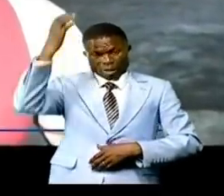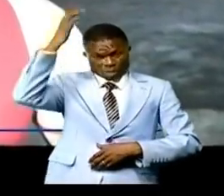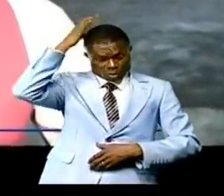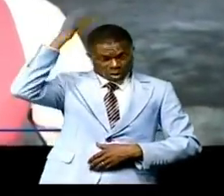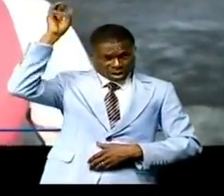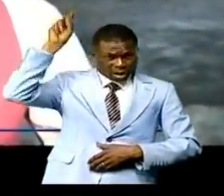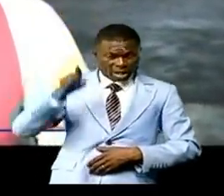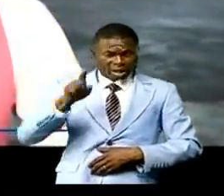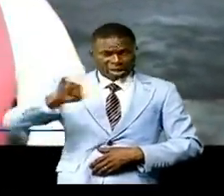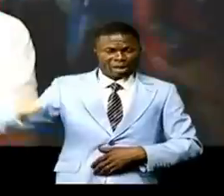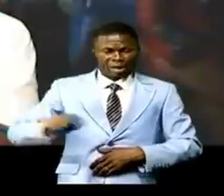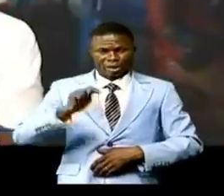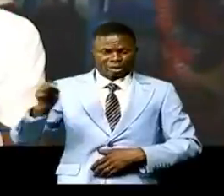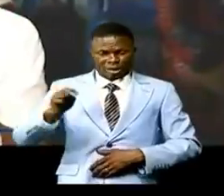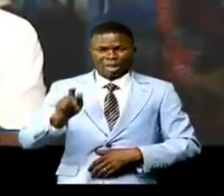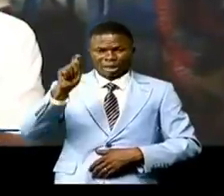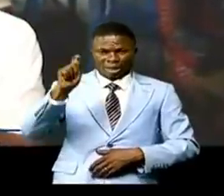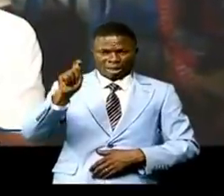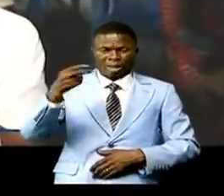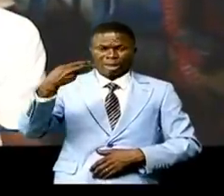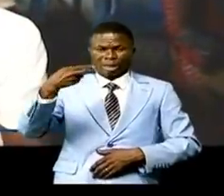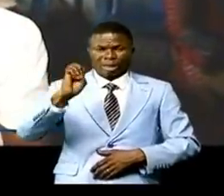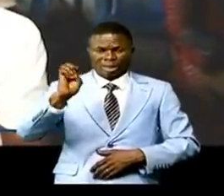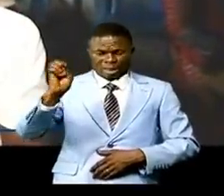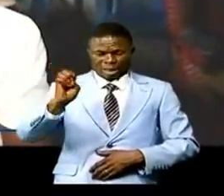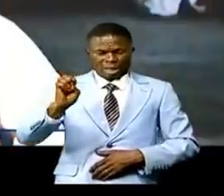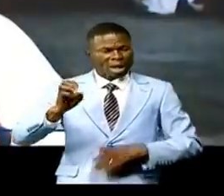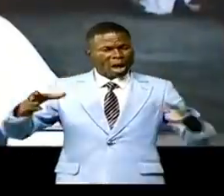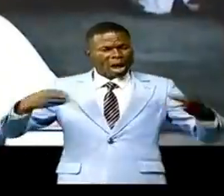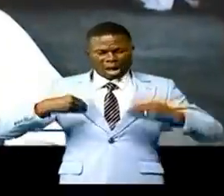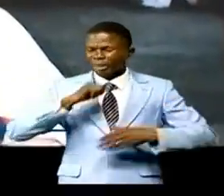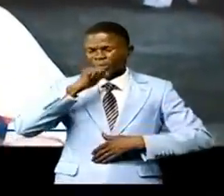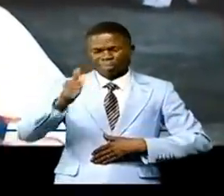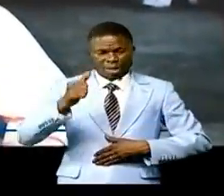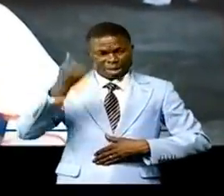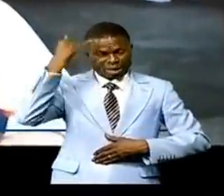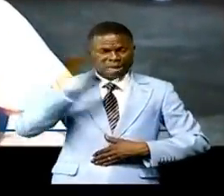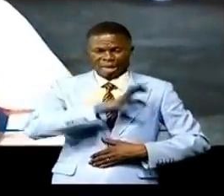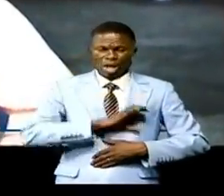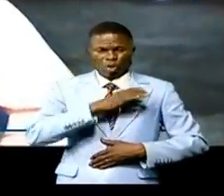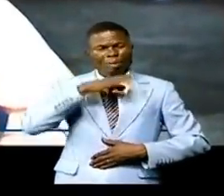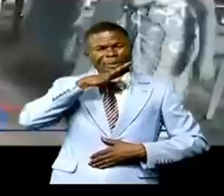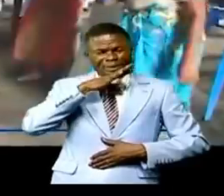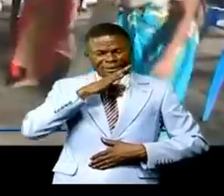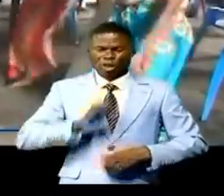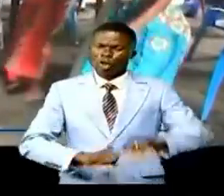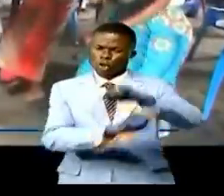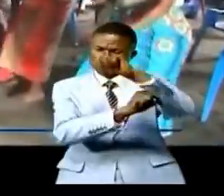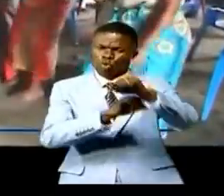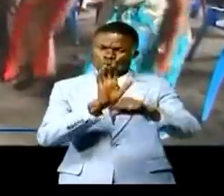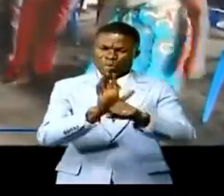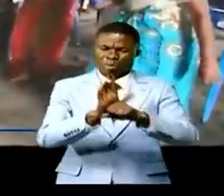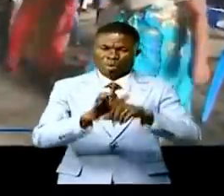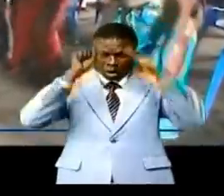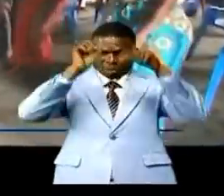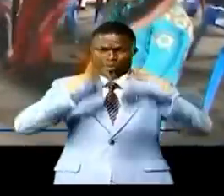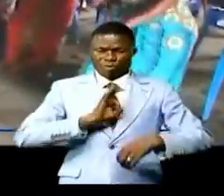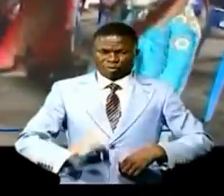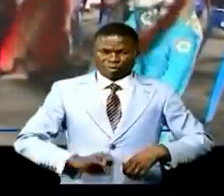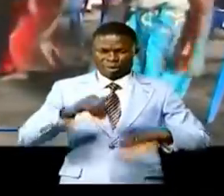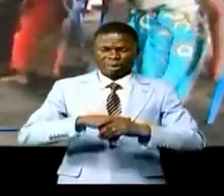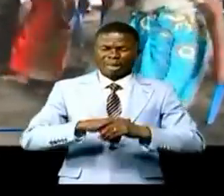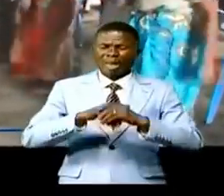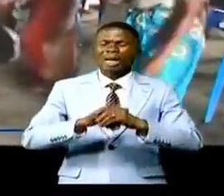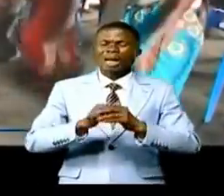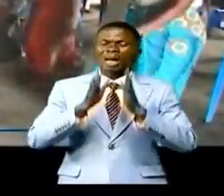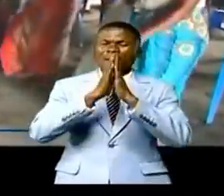Jean-Théophile Wumba d'Imbadou condamne cette attitude et apporte un soutien au chef de l'État à travers un